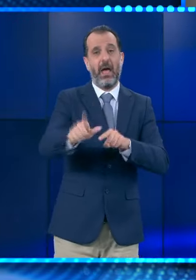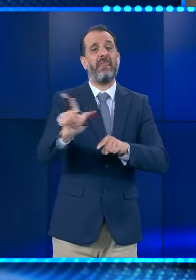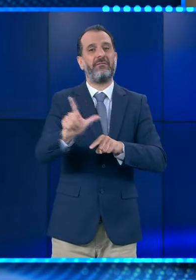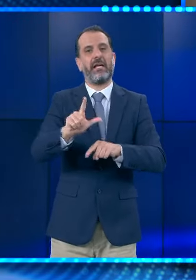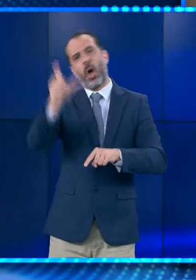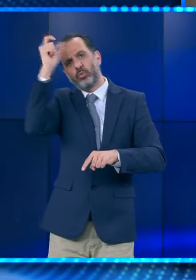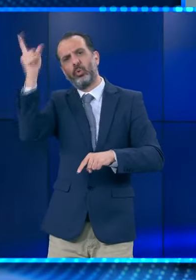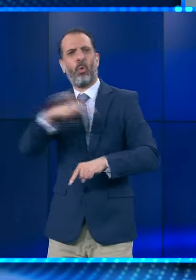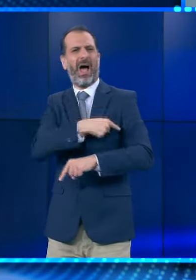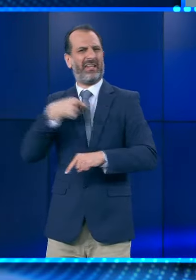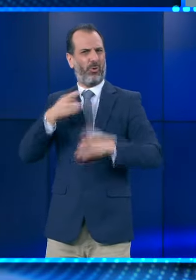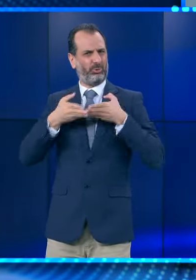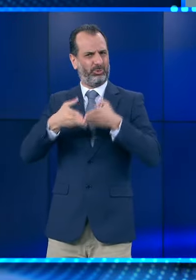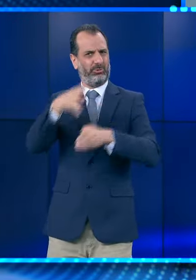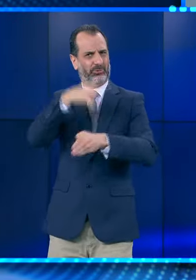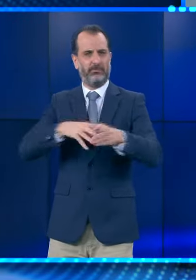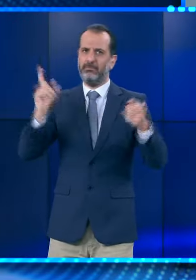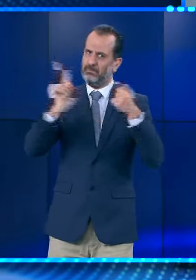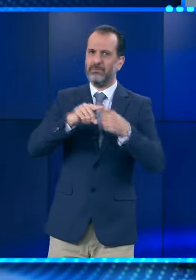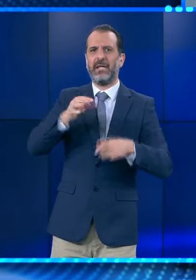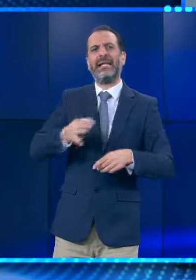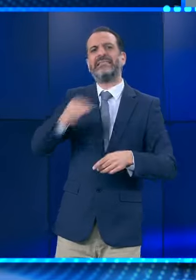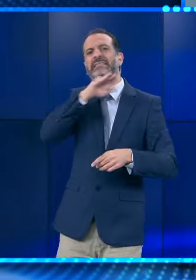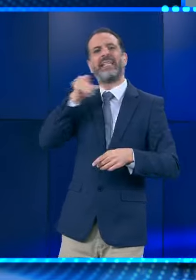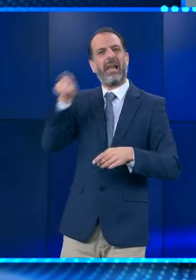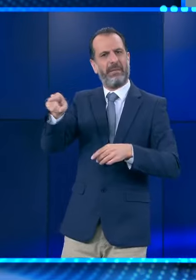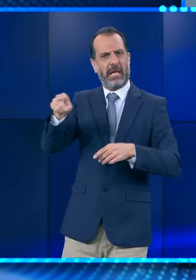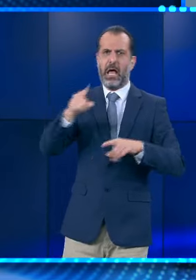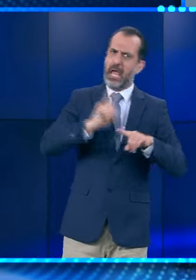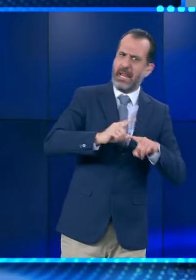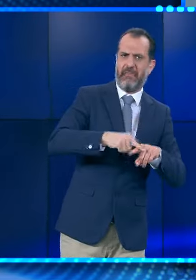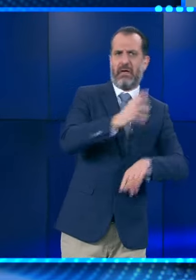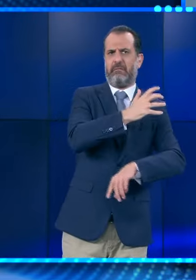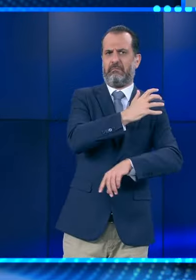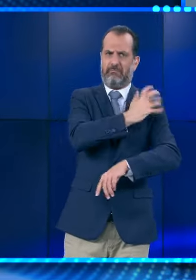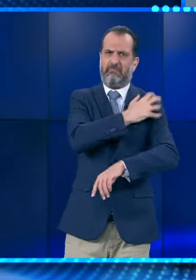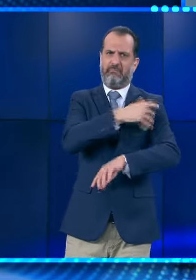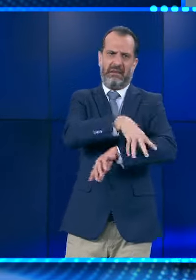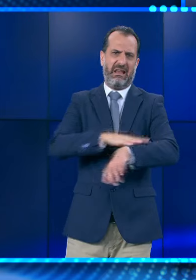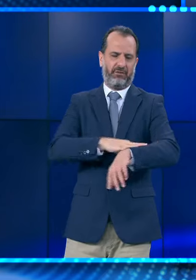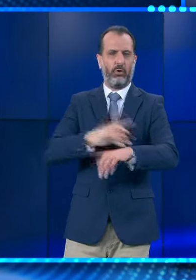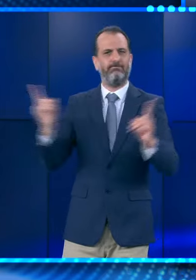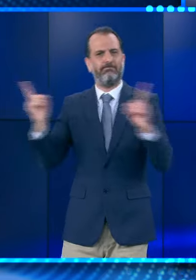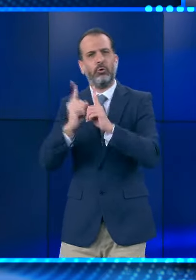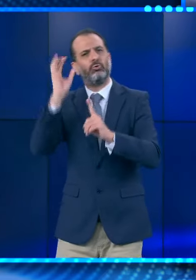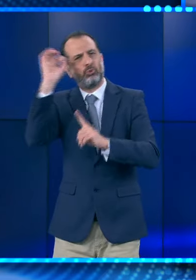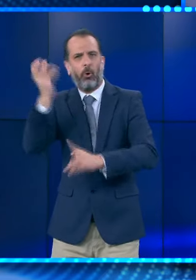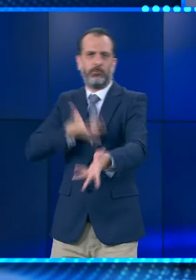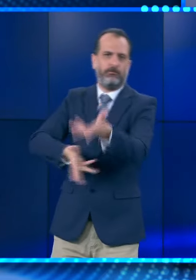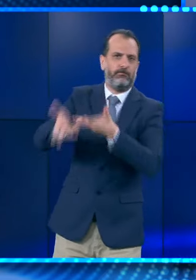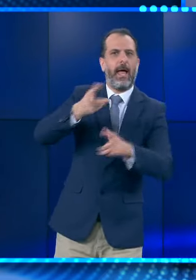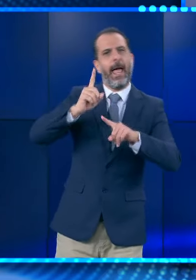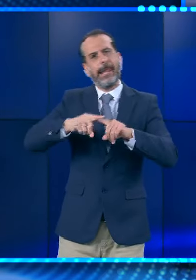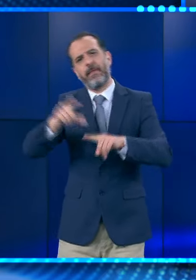στόλου προκειμένου να συναντηθεί στον αυσταθμό της Σαλαμίνας με τον Έλληνα ομόλογό του στο πλαίσιο των μέτρων οικοδόμησης εμπιστοσύνης που